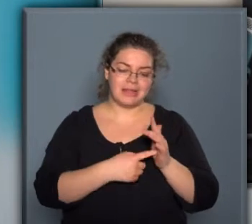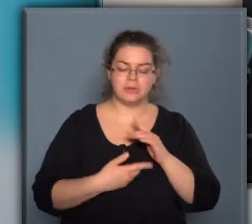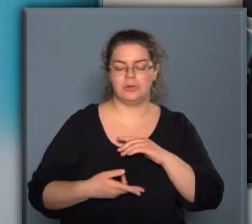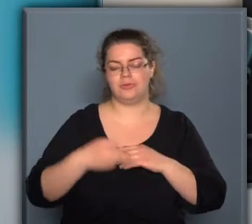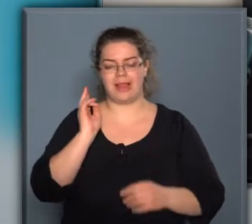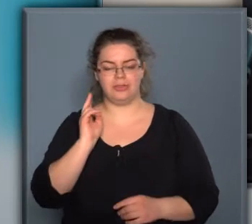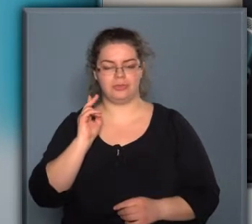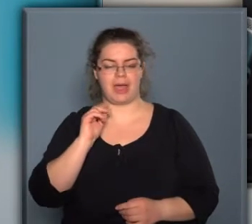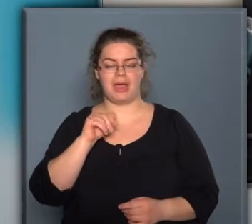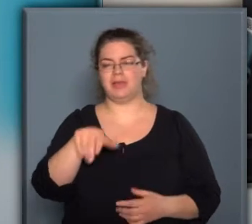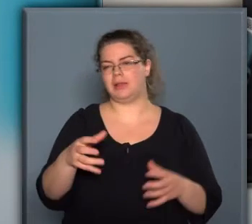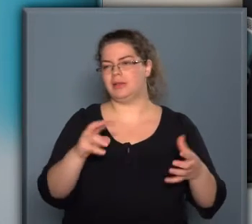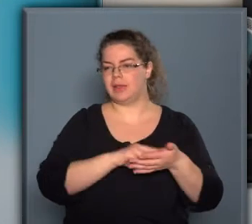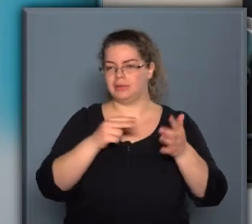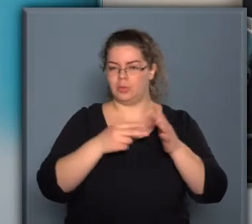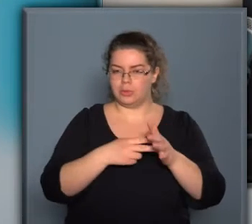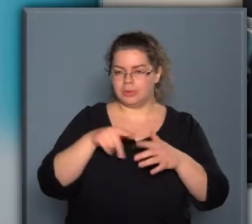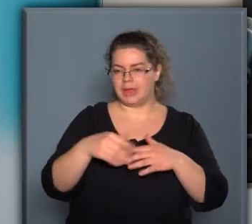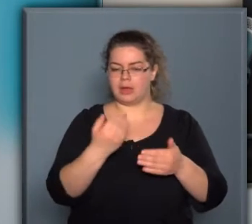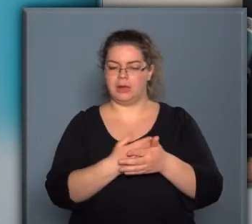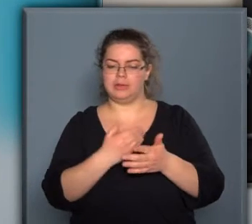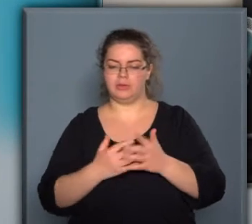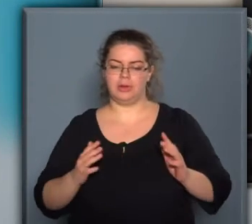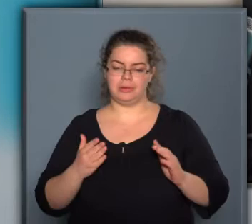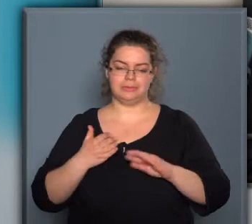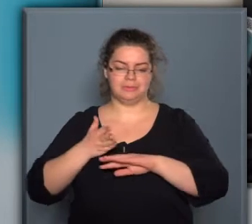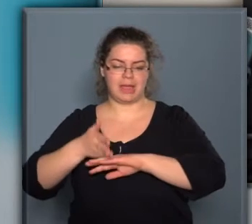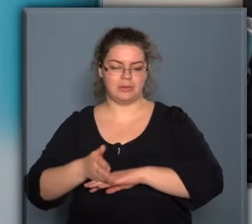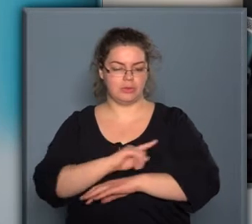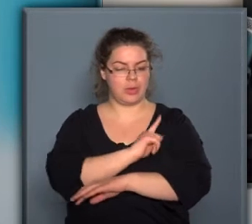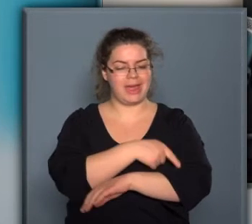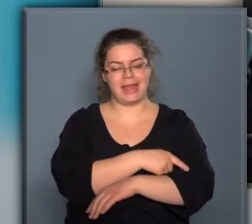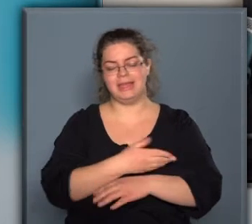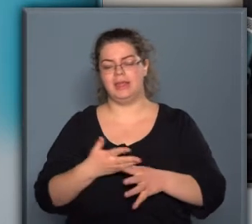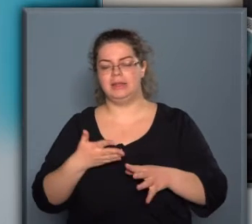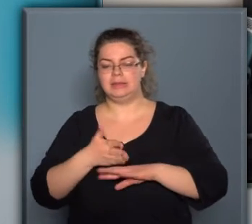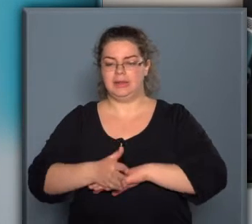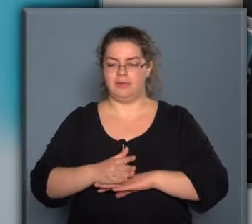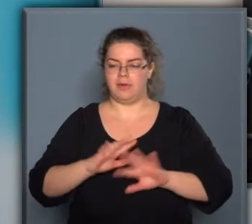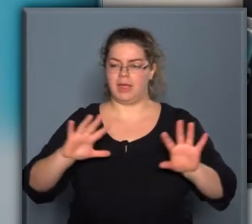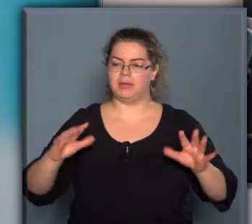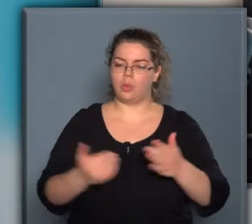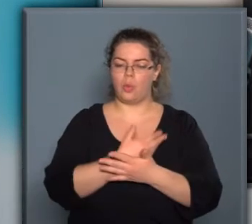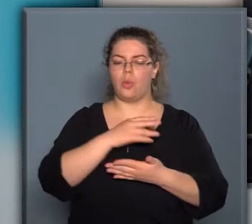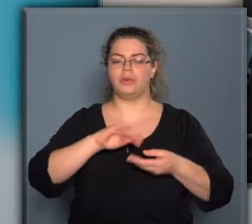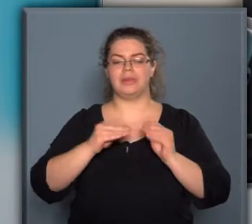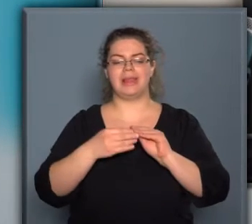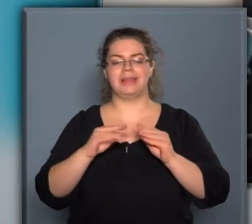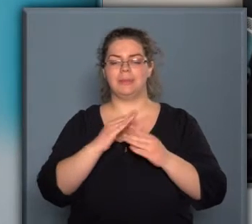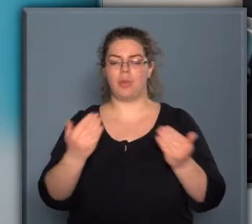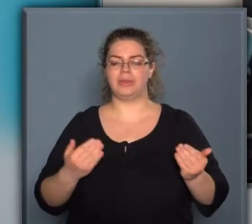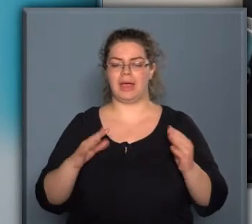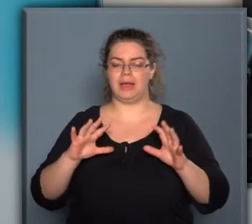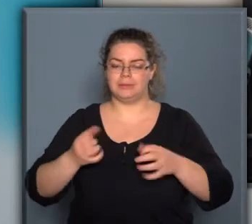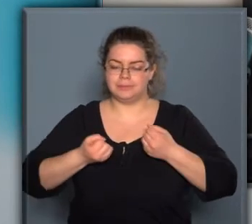hogy a technológiai penetráció, a technológiának a gazdaságot átütő erejé, révén létrejövő új üzleti modellekhez